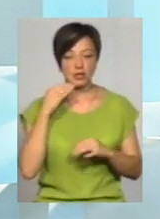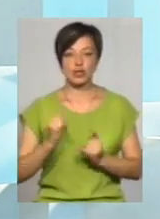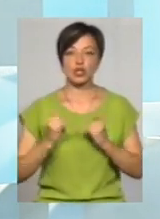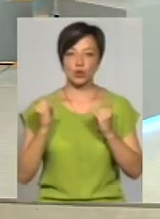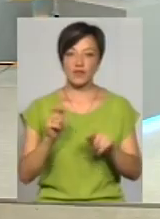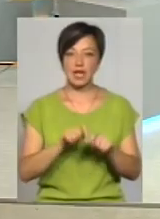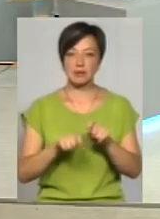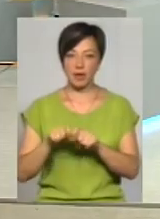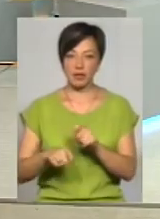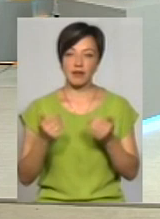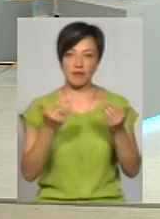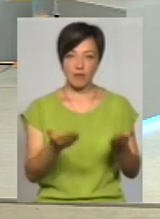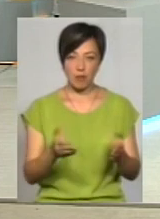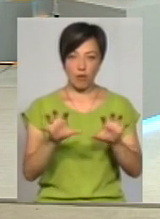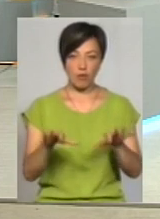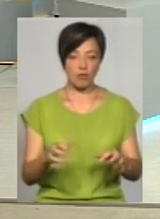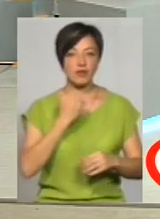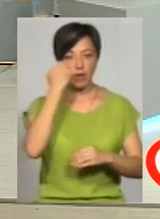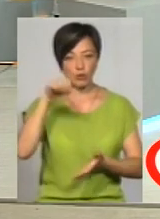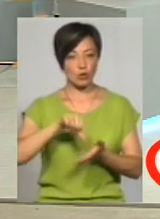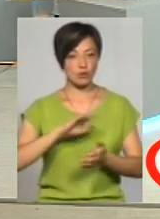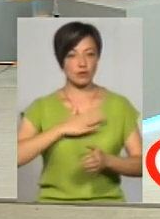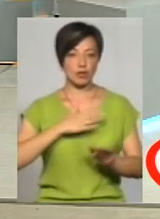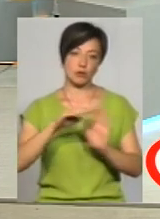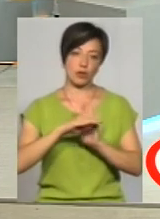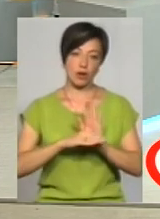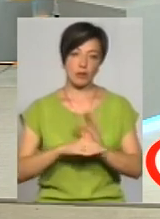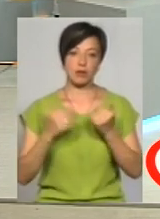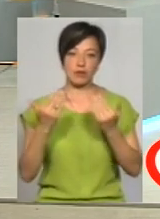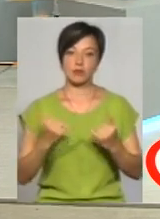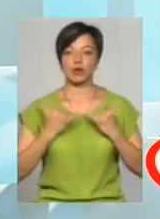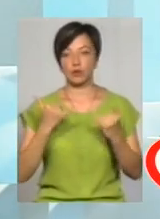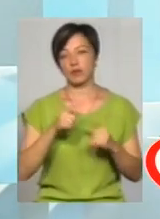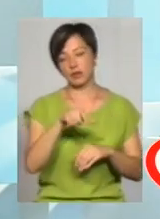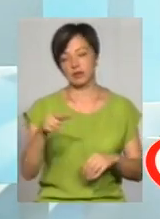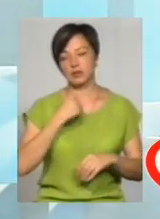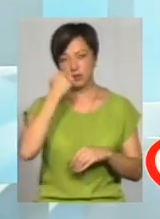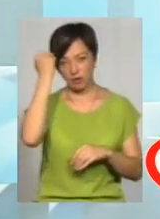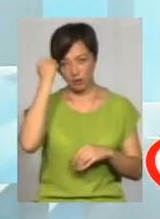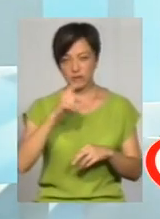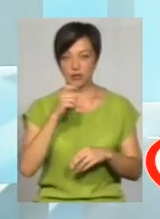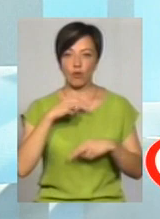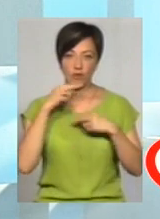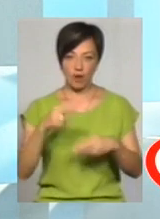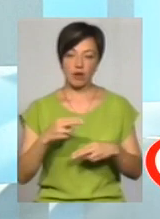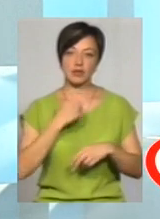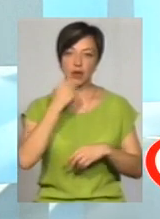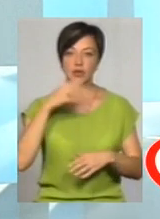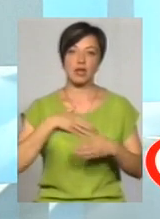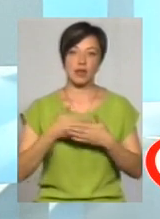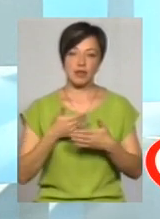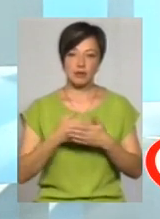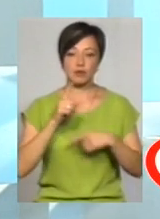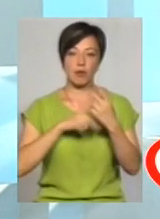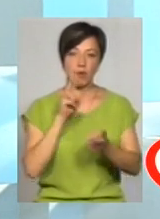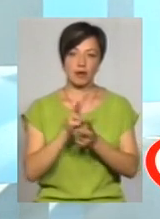Шановні експерти і вам, пане голову, дякую за участь у нашій передачі. Вам, шановні глядачі, дякую за увагу, дякую за активність.